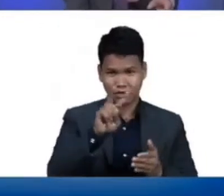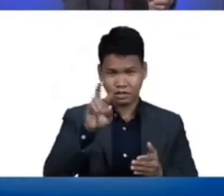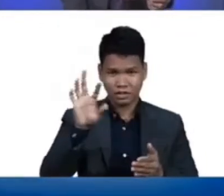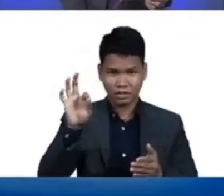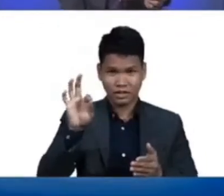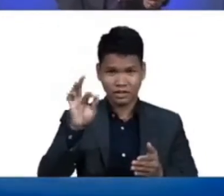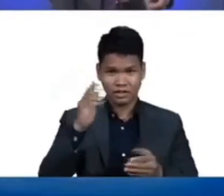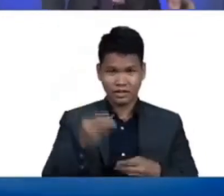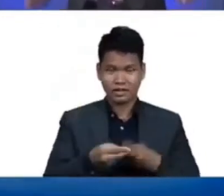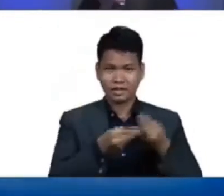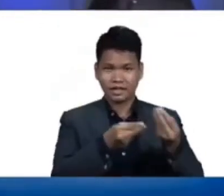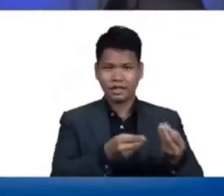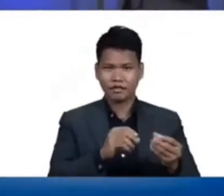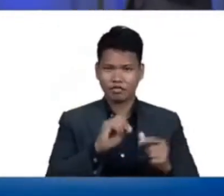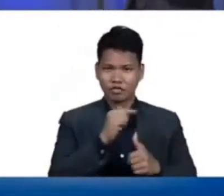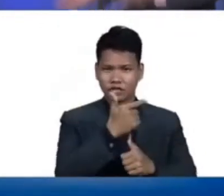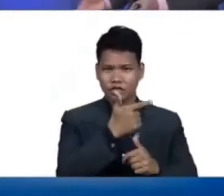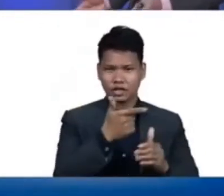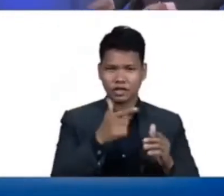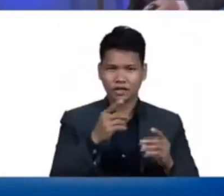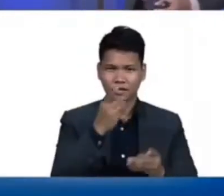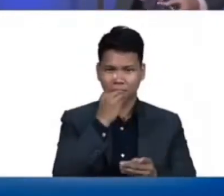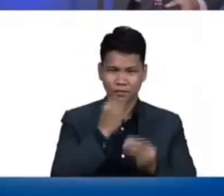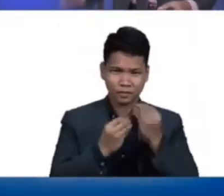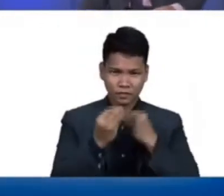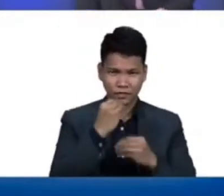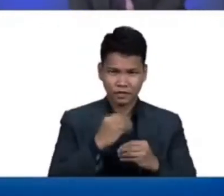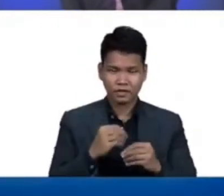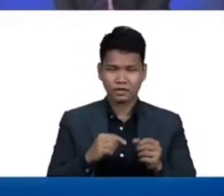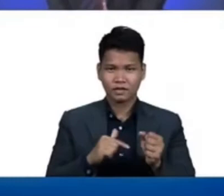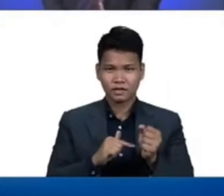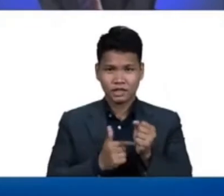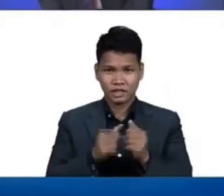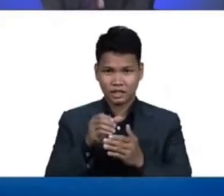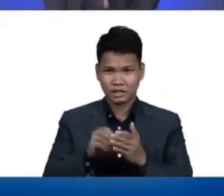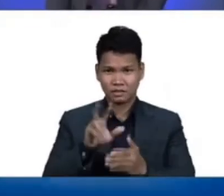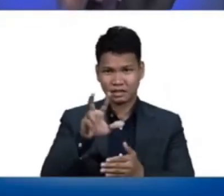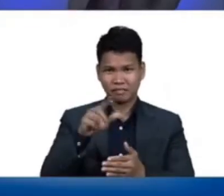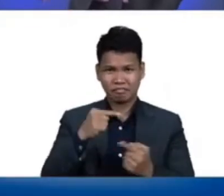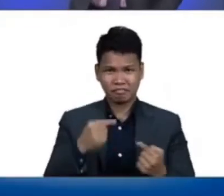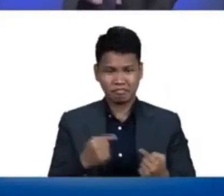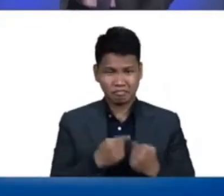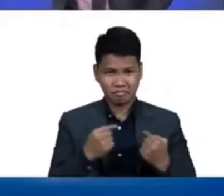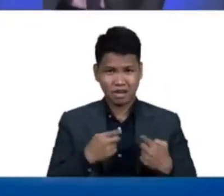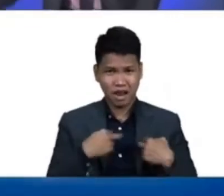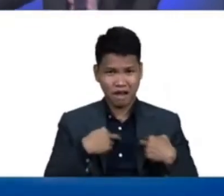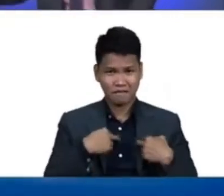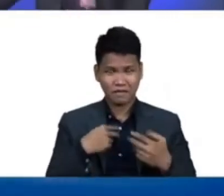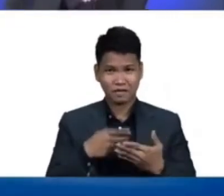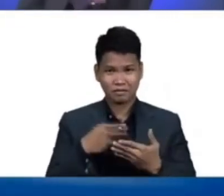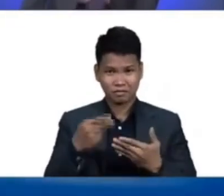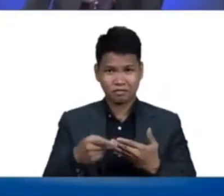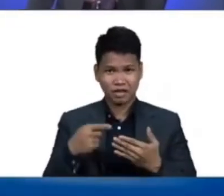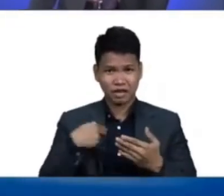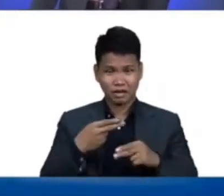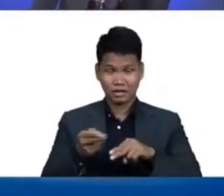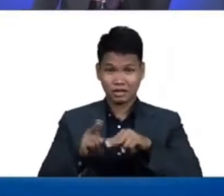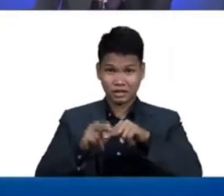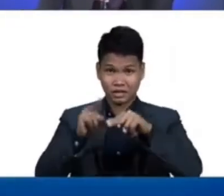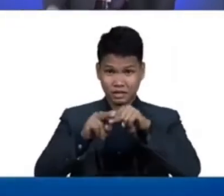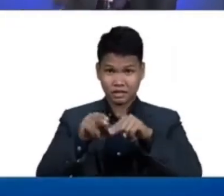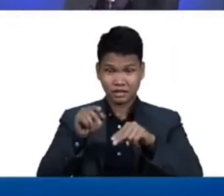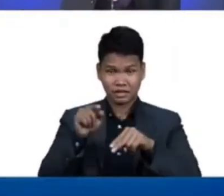na diet. Nung ang tao ay nagkasala, Genesis chapter 3 verse 18, idinagdag po yung mga dahon,